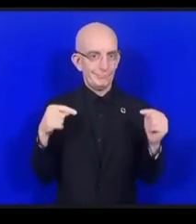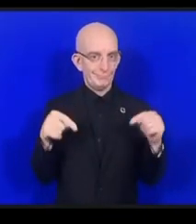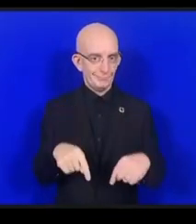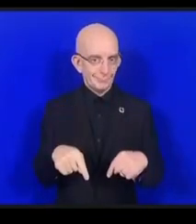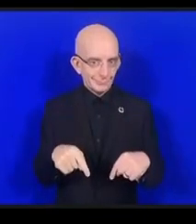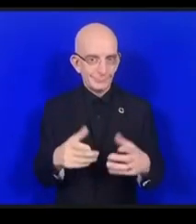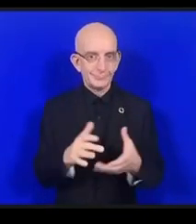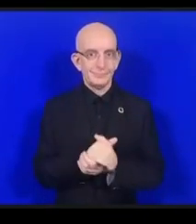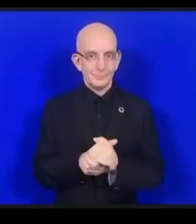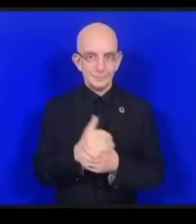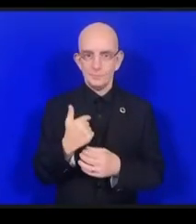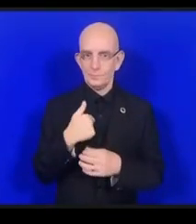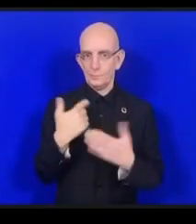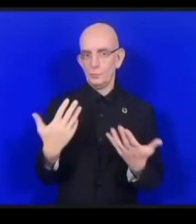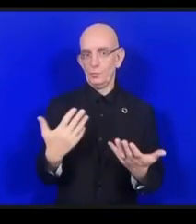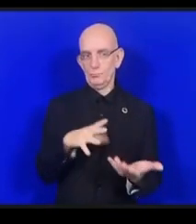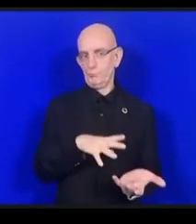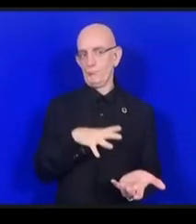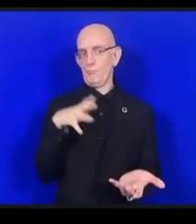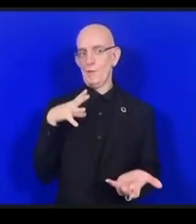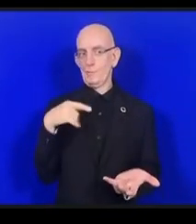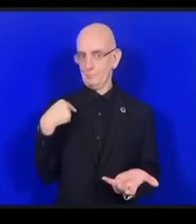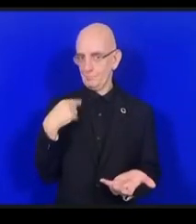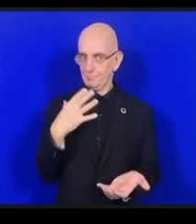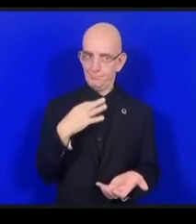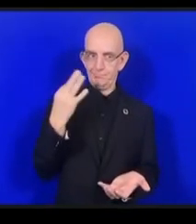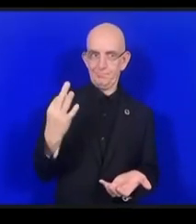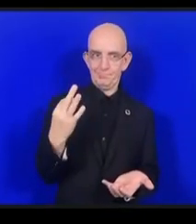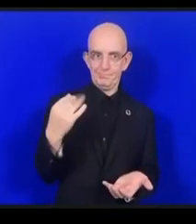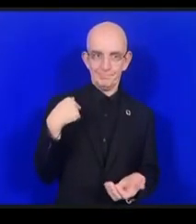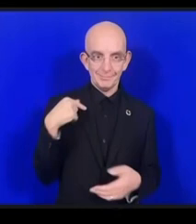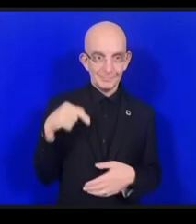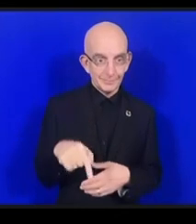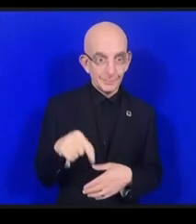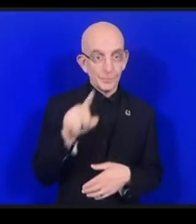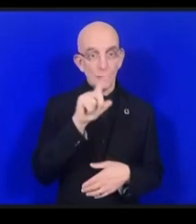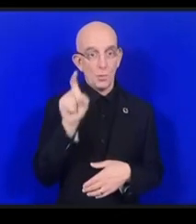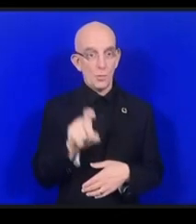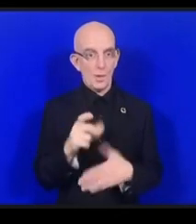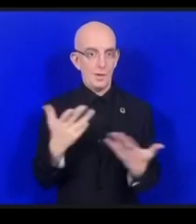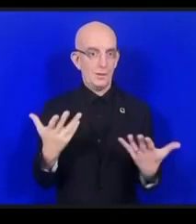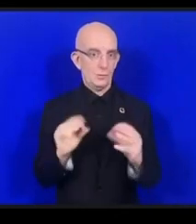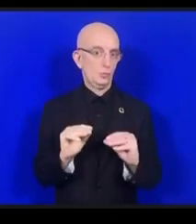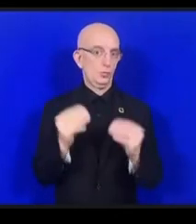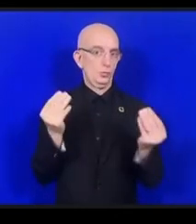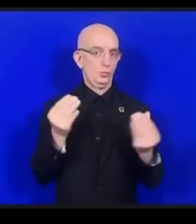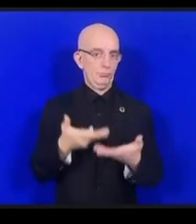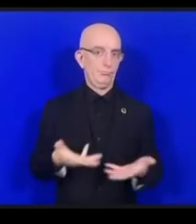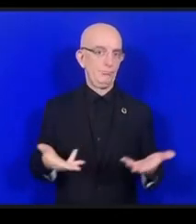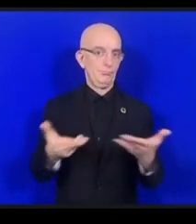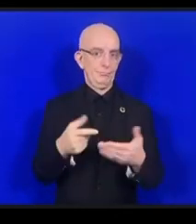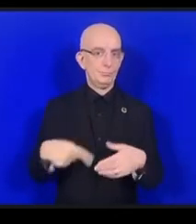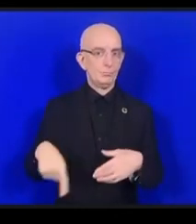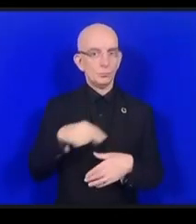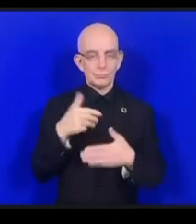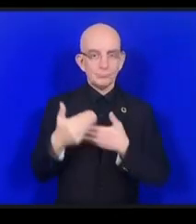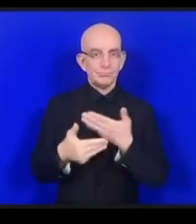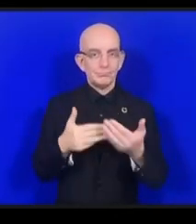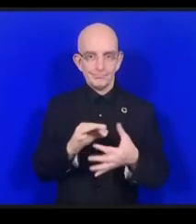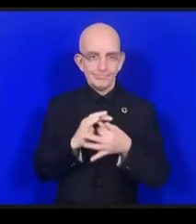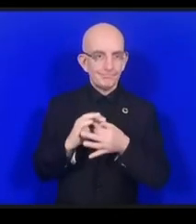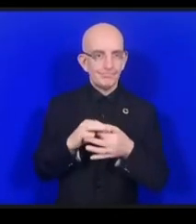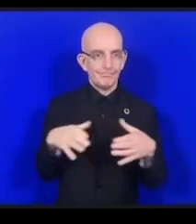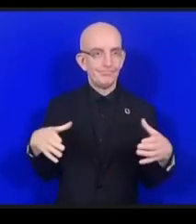je suis très fière je dois dire d'être ici parce que je suis une jeune personne